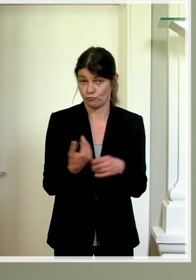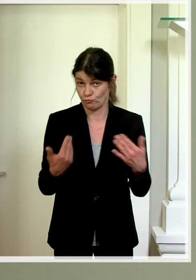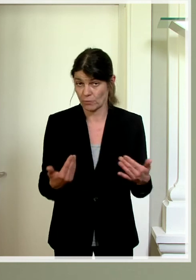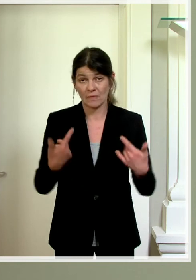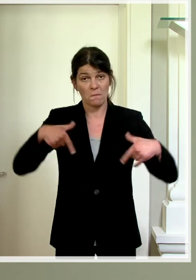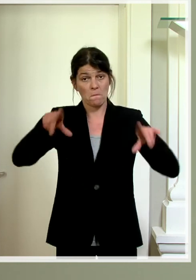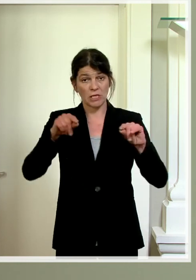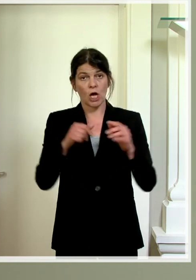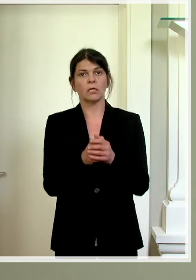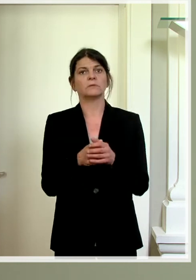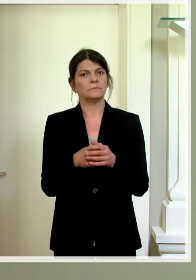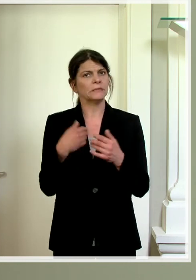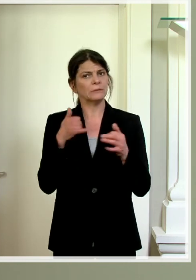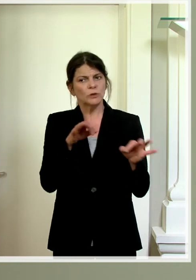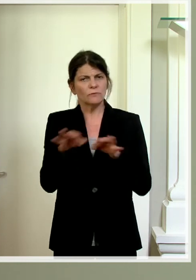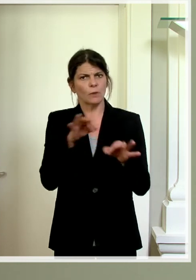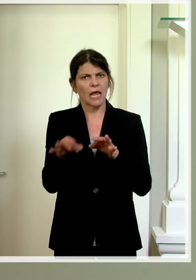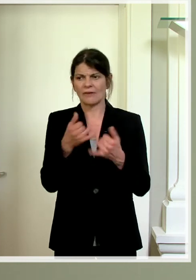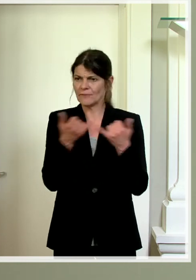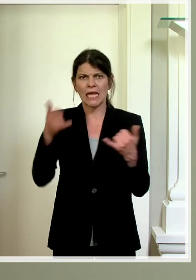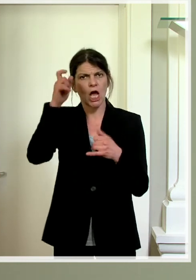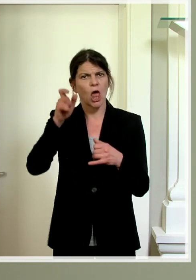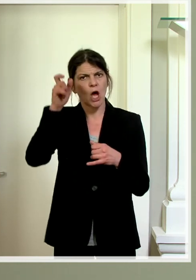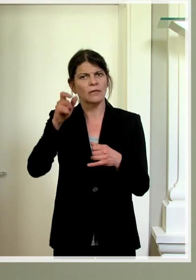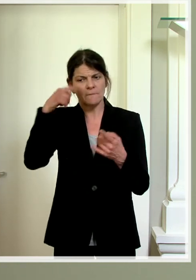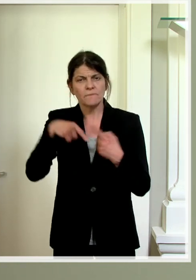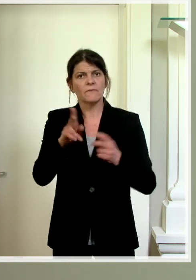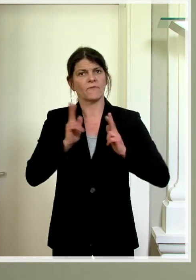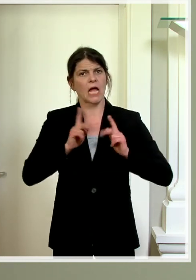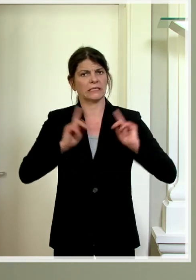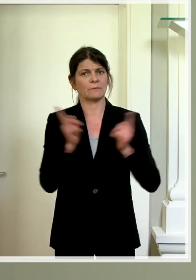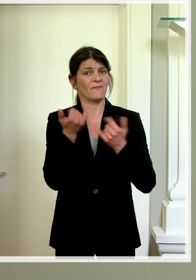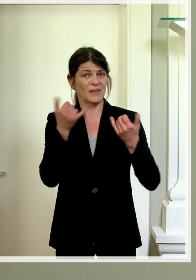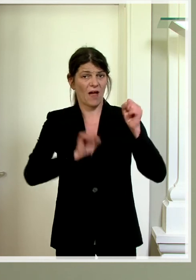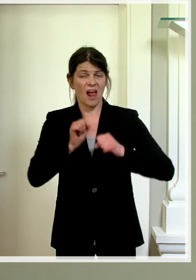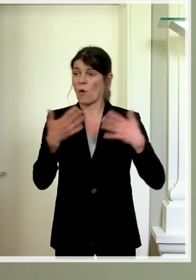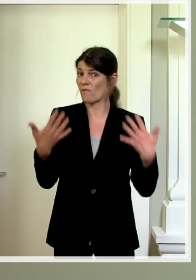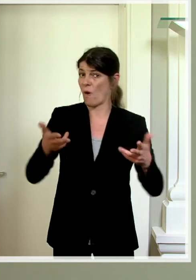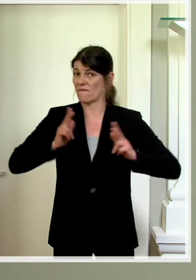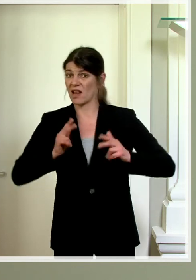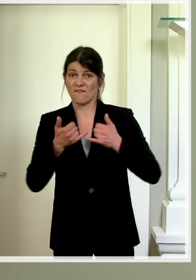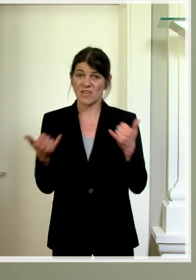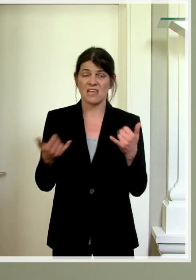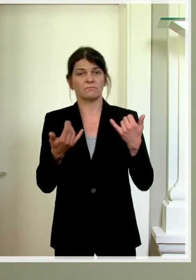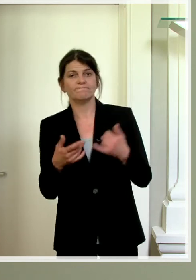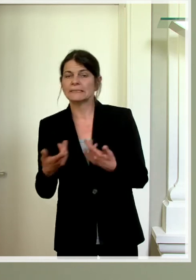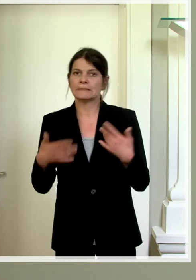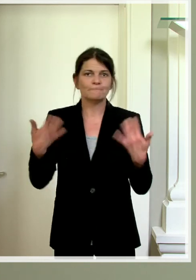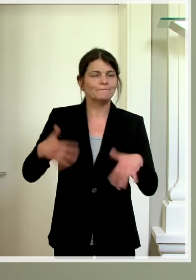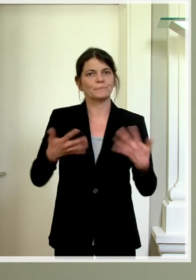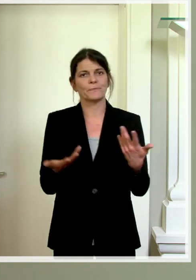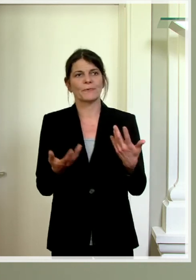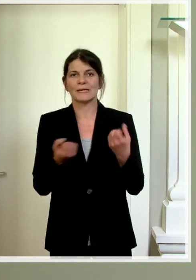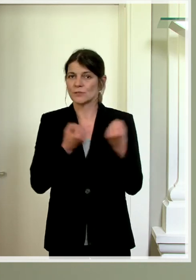dann muss man dort Vorkehrungen treffen, wie die Leute dann im Wartezimmer sich verhalten, wo sie warten, wie sie warten. Und da ist halt einfach